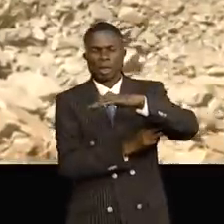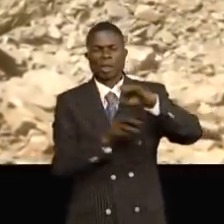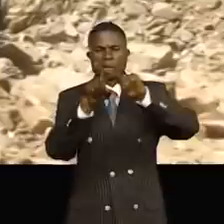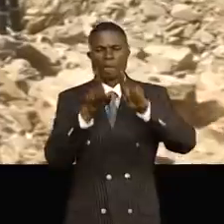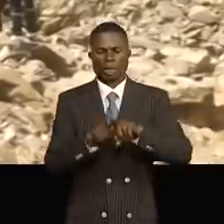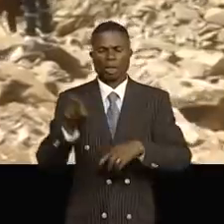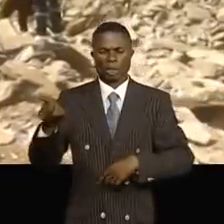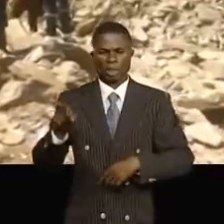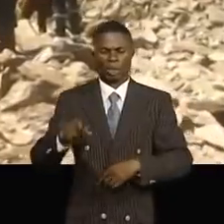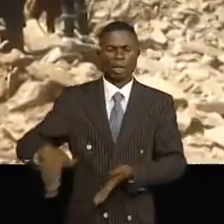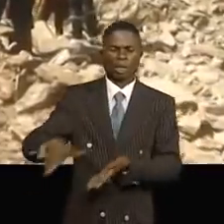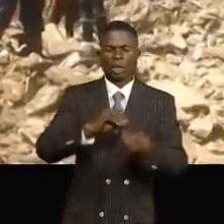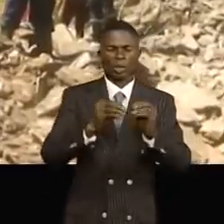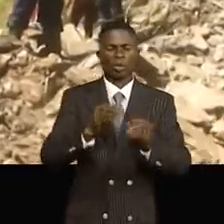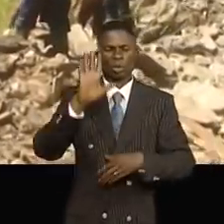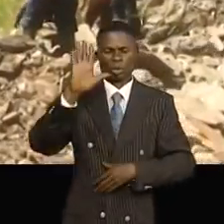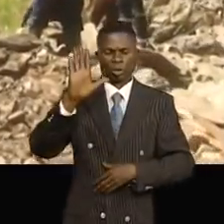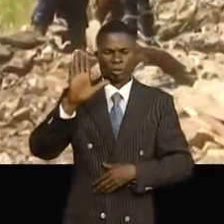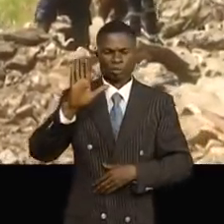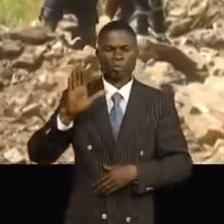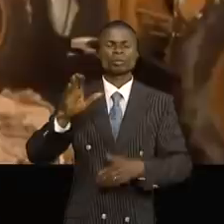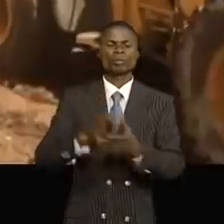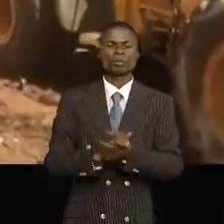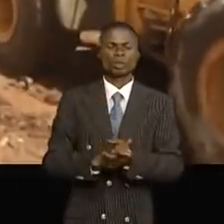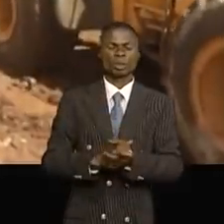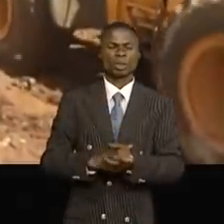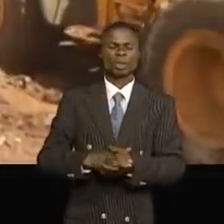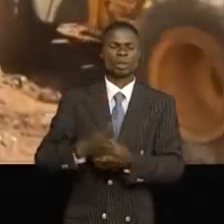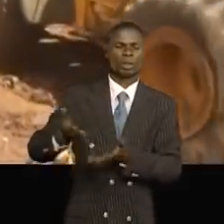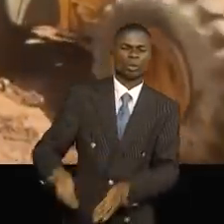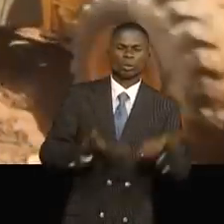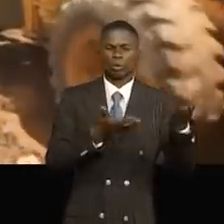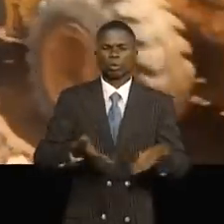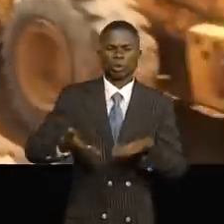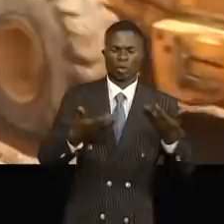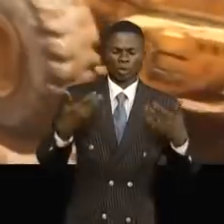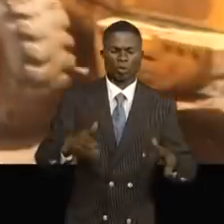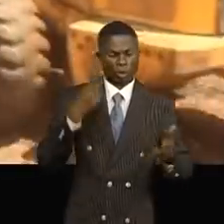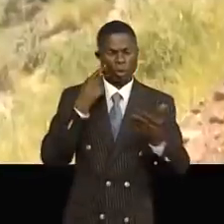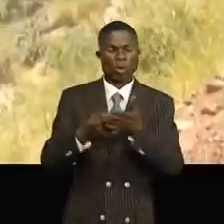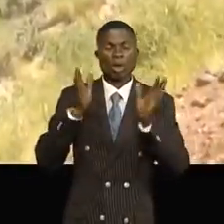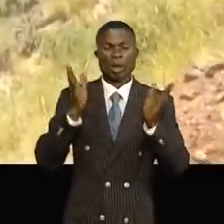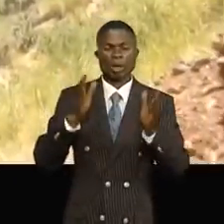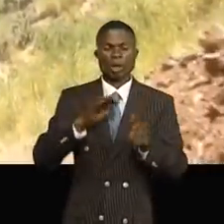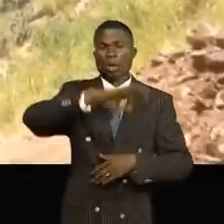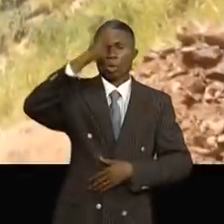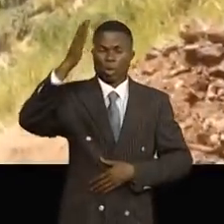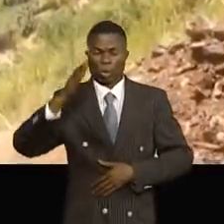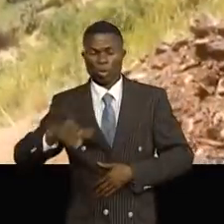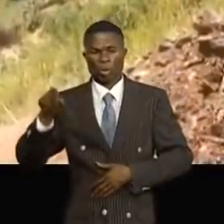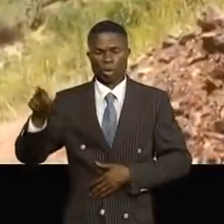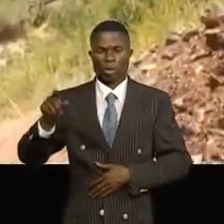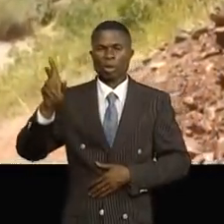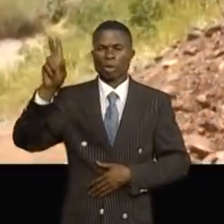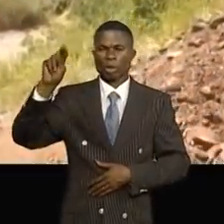Chémoussimbi sur la RN5 Axe Bukavu-Ouvira. Après le dégagement des éboulements, le constat est que les collines d'Ngomo sur lesquelles